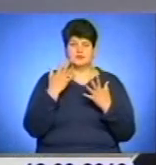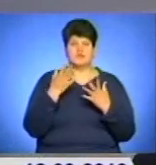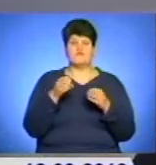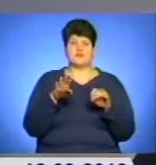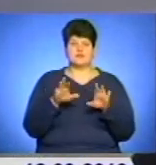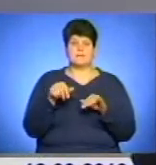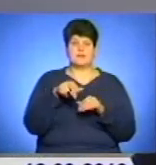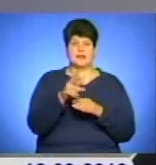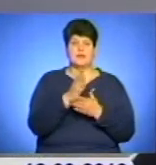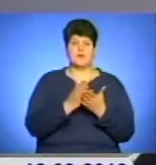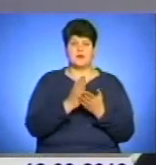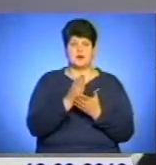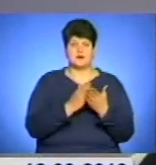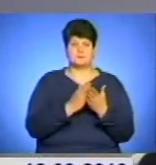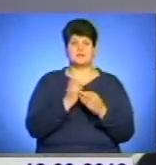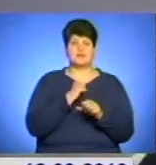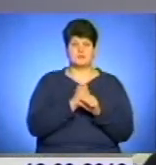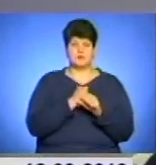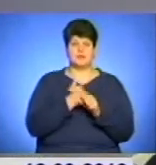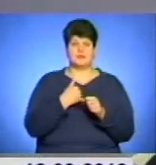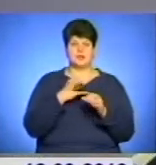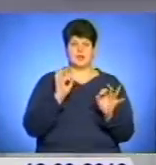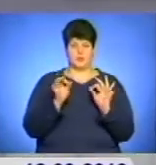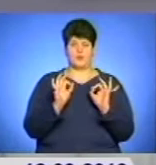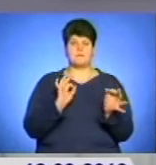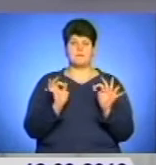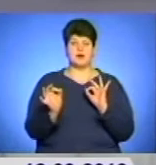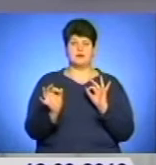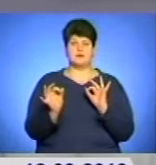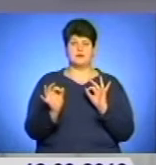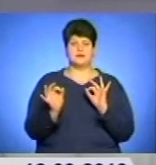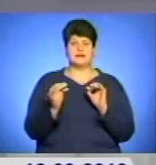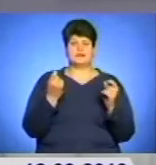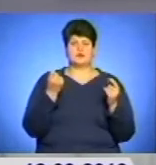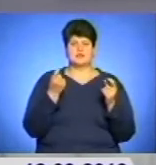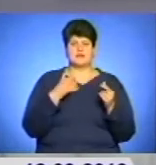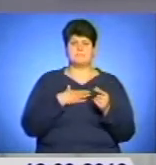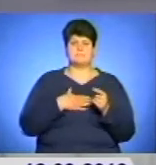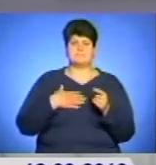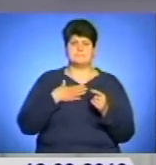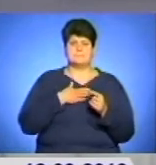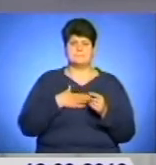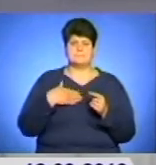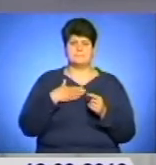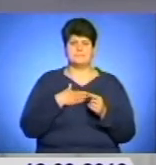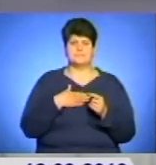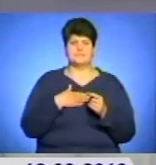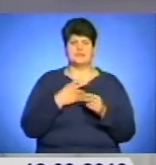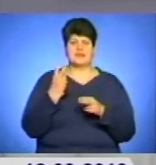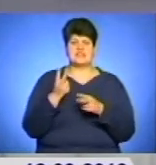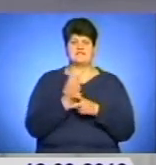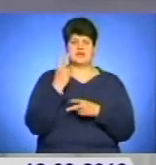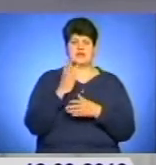операцію, але зробили мені нормально. Я трохи переживала, це двійна